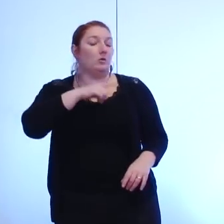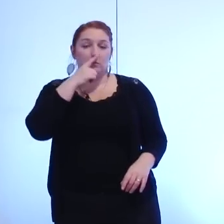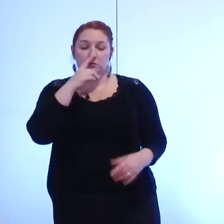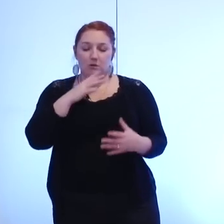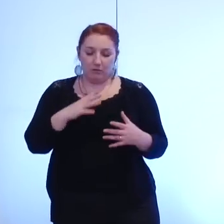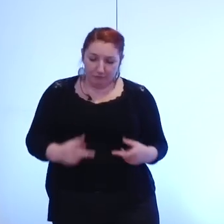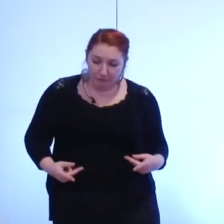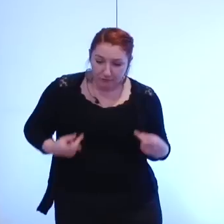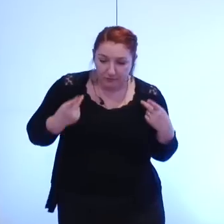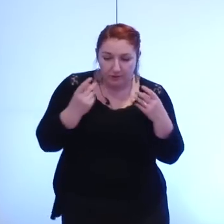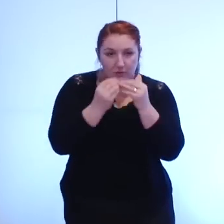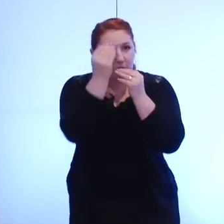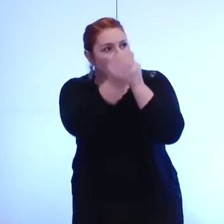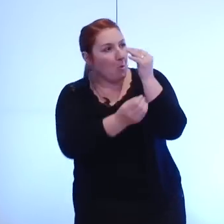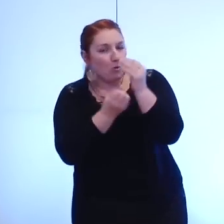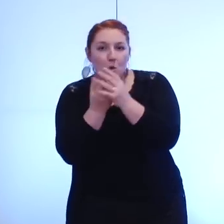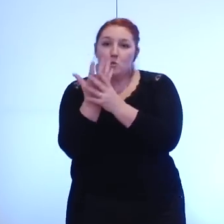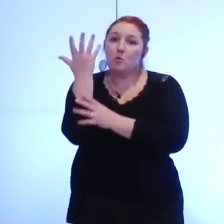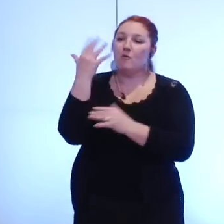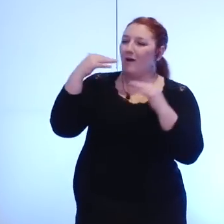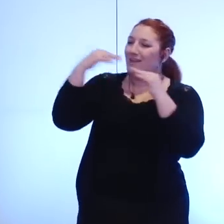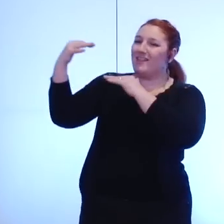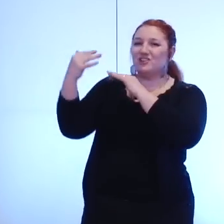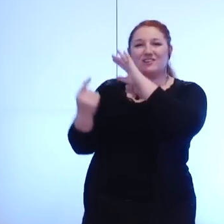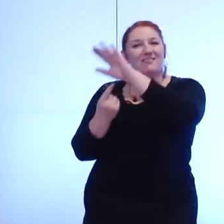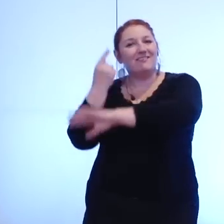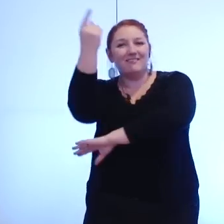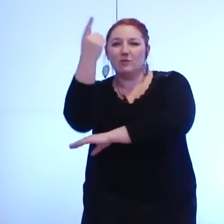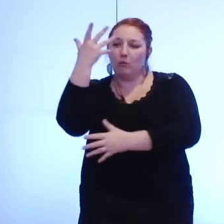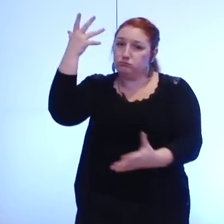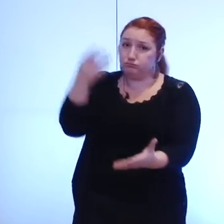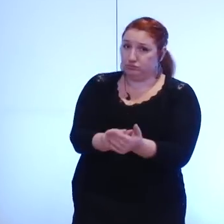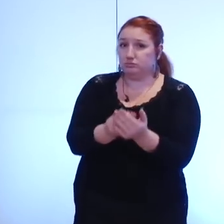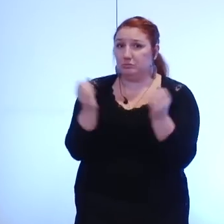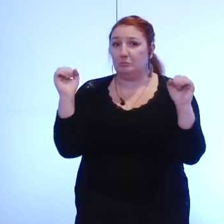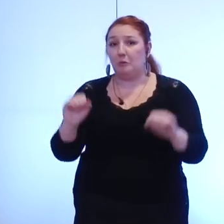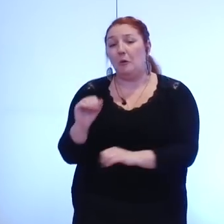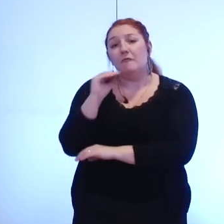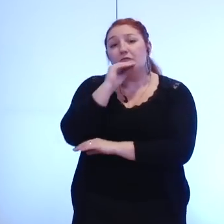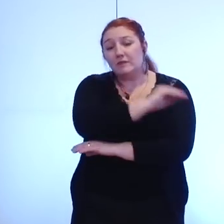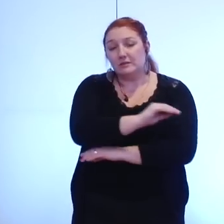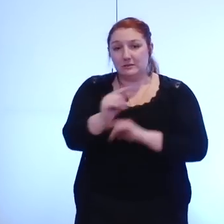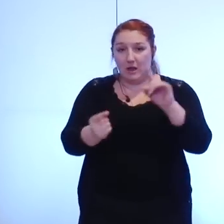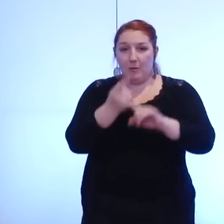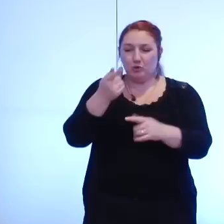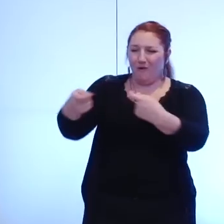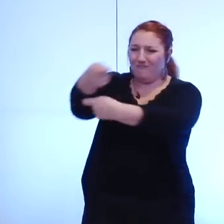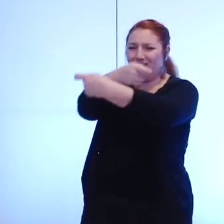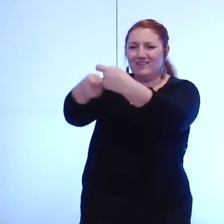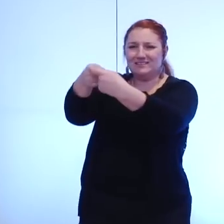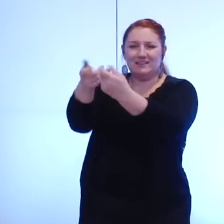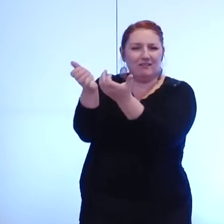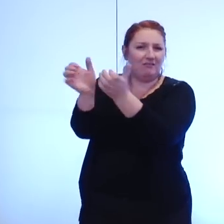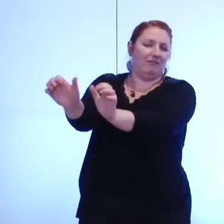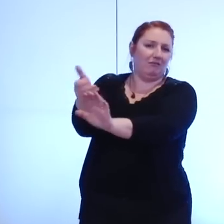l'énergie n'est pas inépuisable et nos ressources naturelles ne sont pas infinies et nous devons impérativement sortir des enjeux financiers qui poussent à une